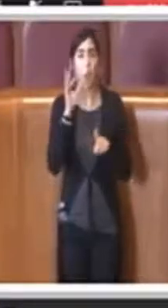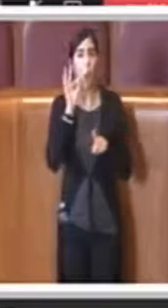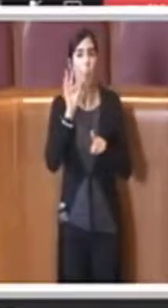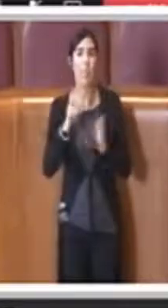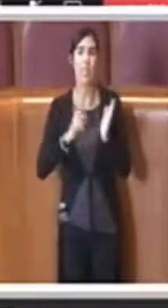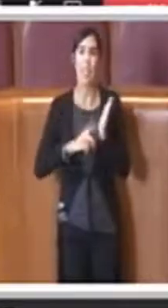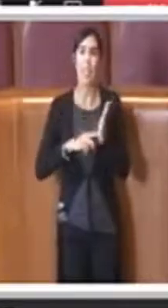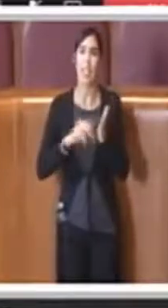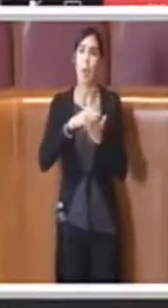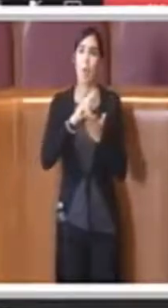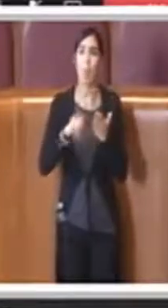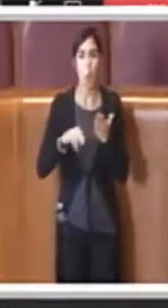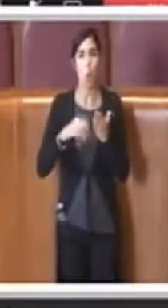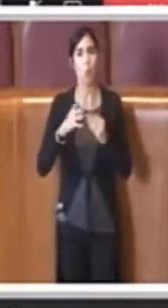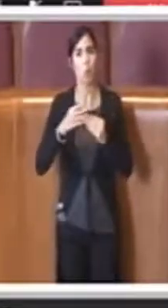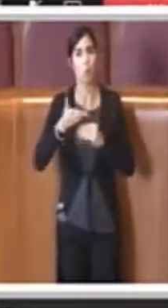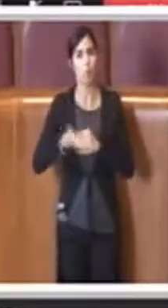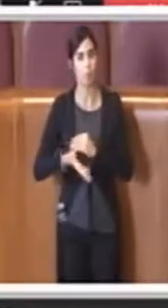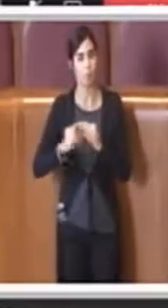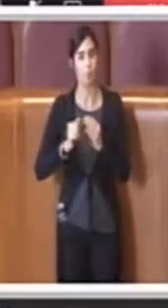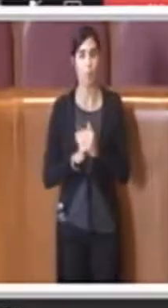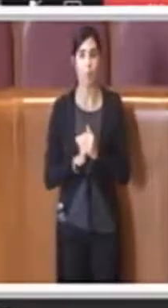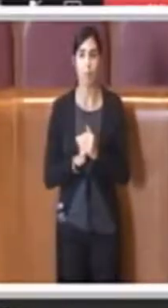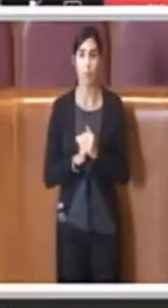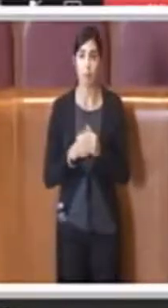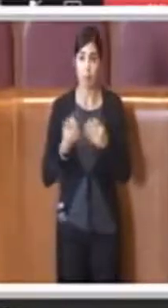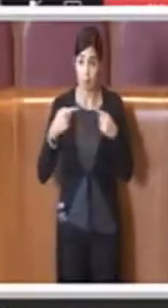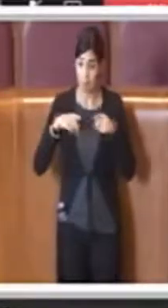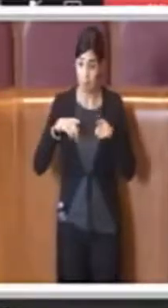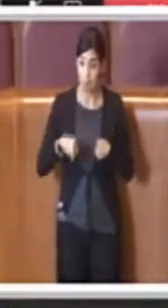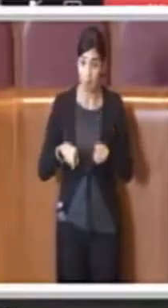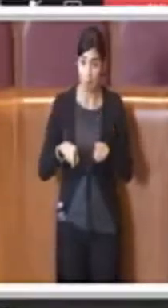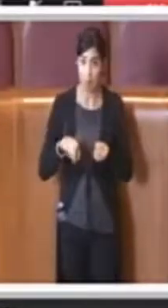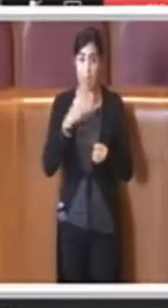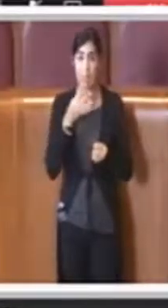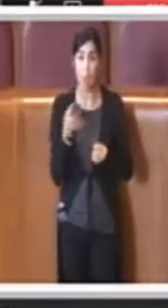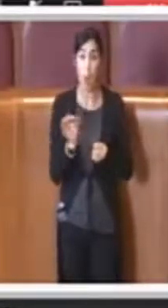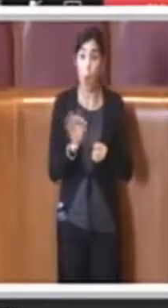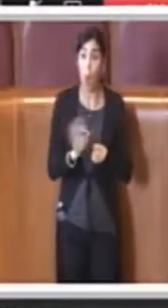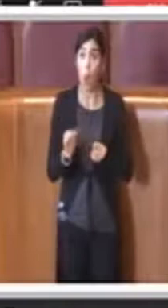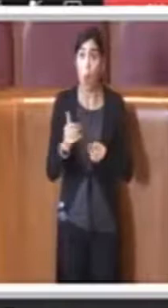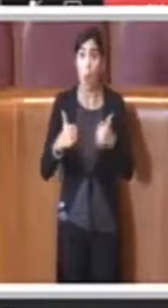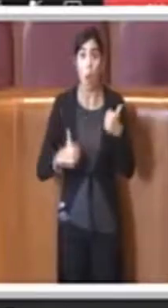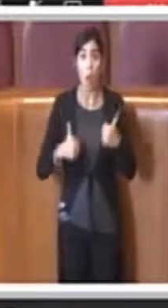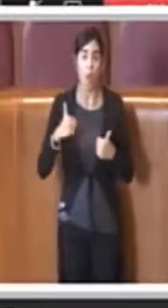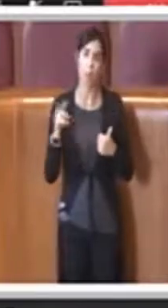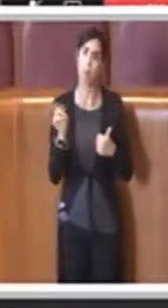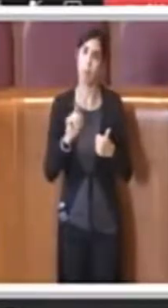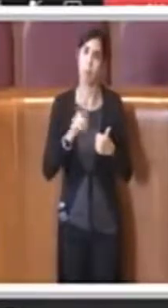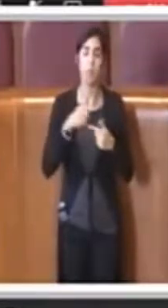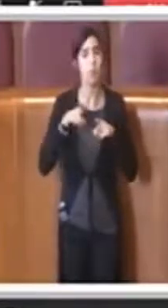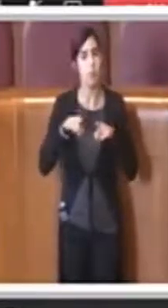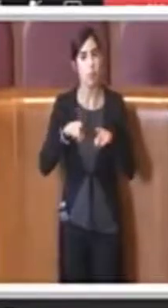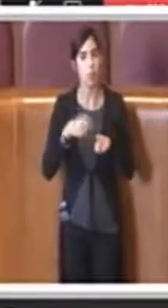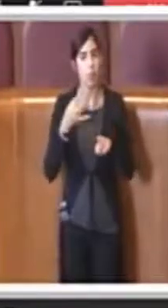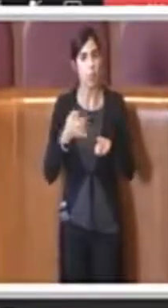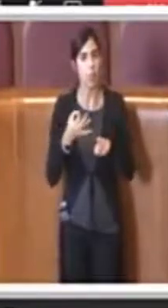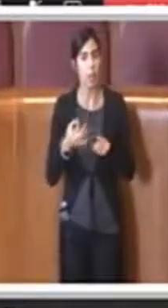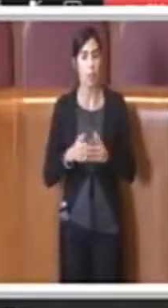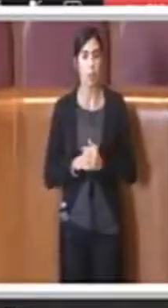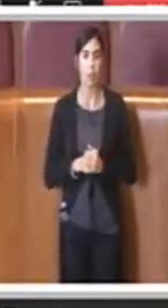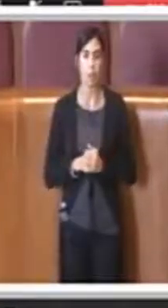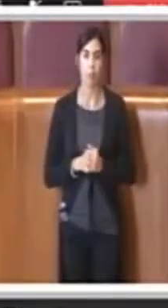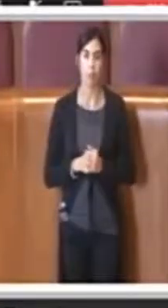che non potranno ovviamente, come dire, l'uno escludere l'altro.